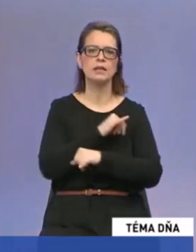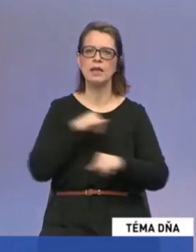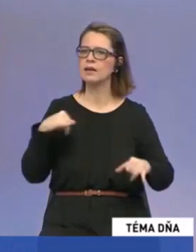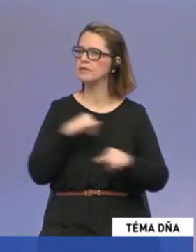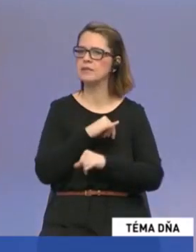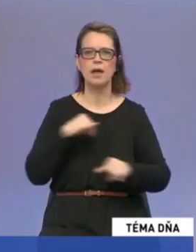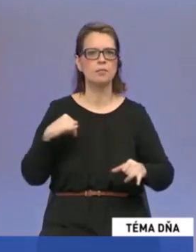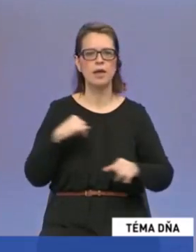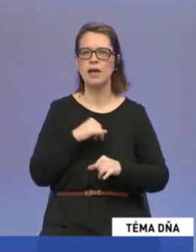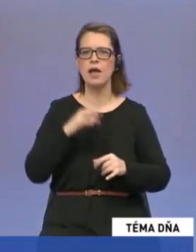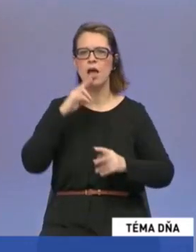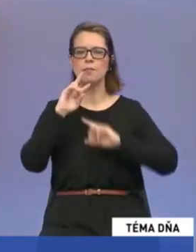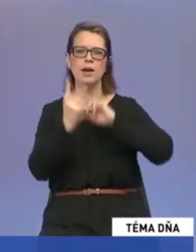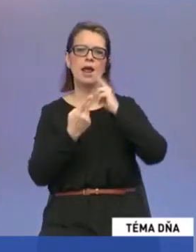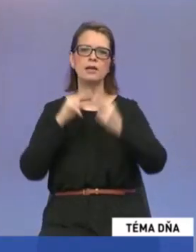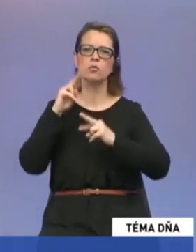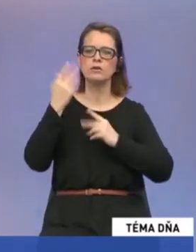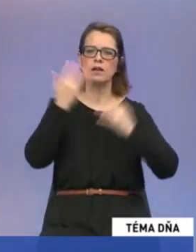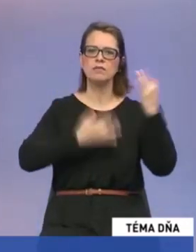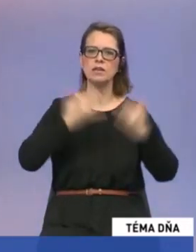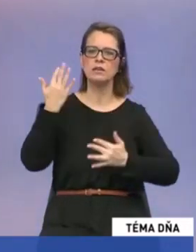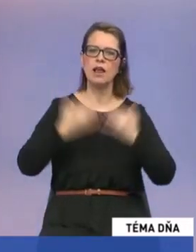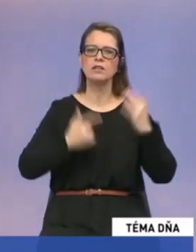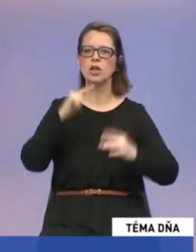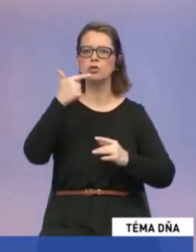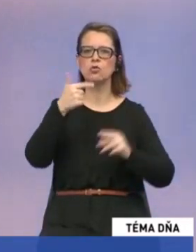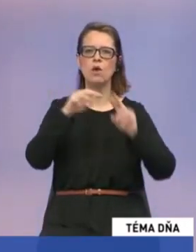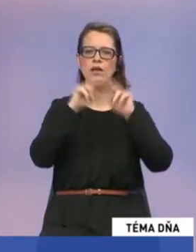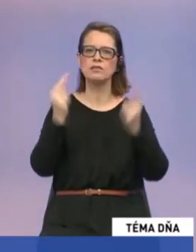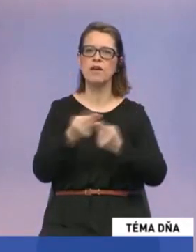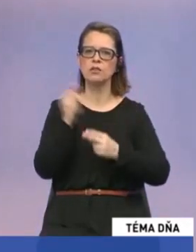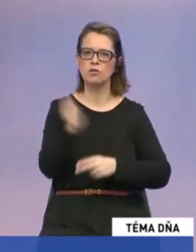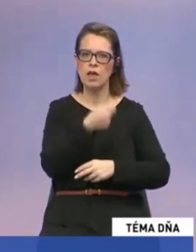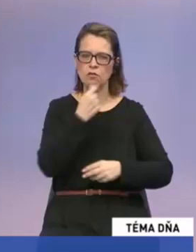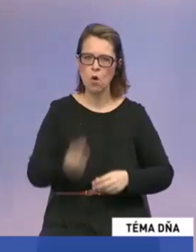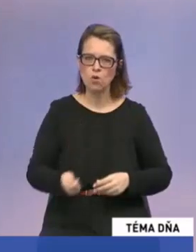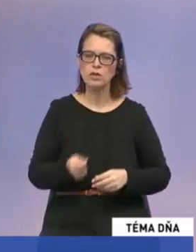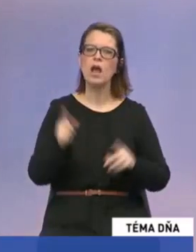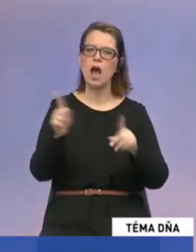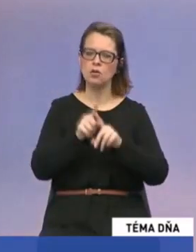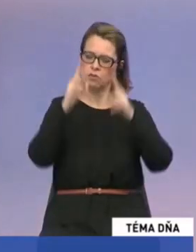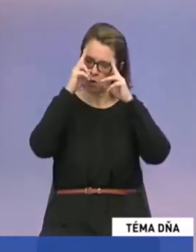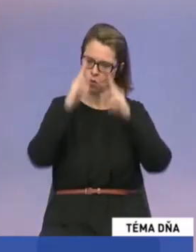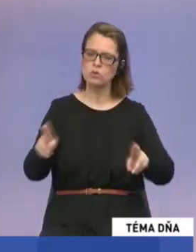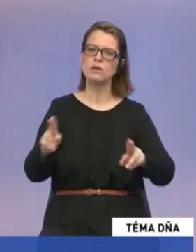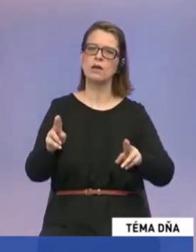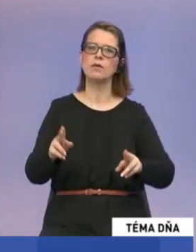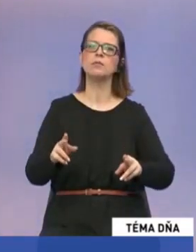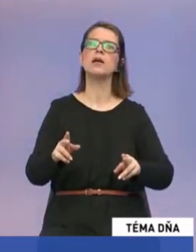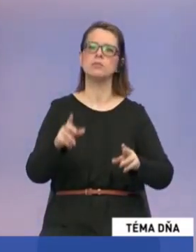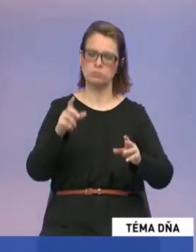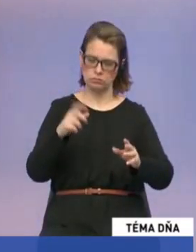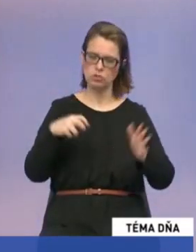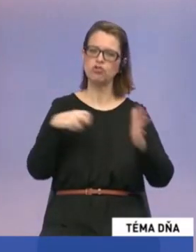nejako prekrucať výsledky druhej svetovej vojny a takisto uznávame štatút SNP.